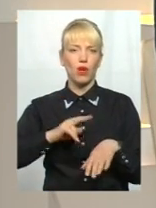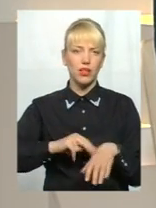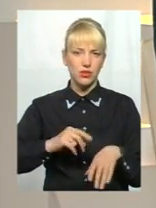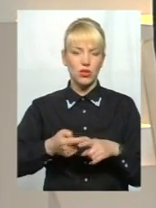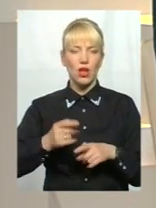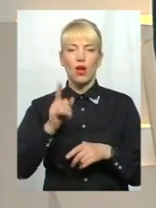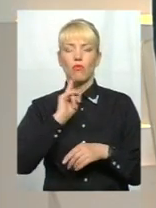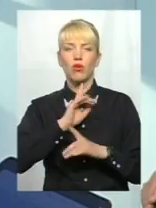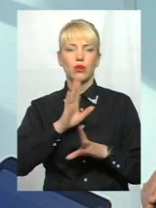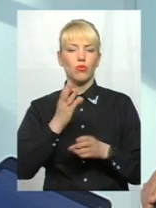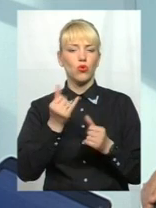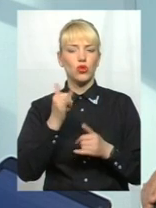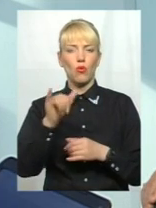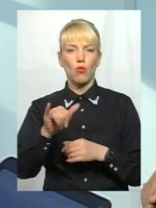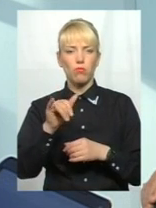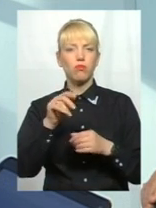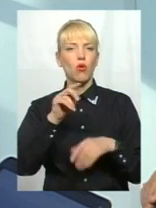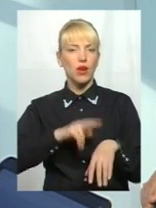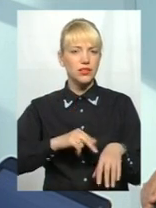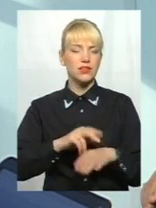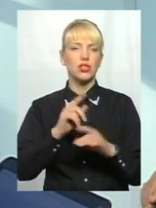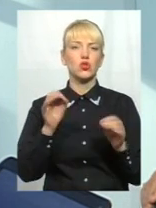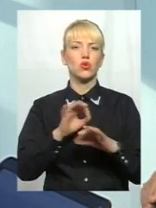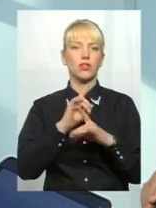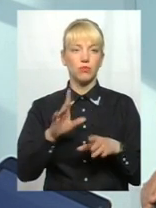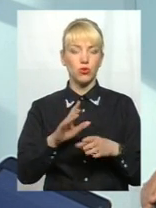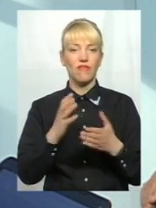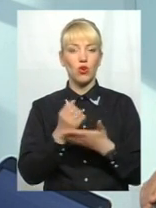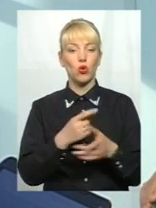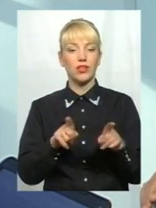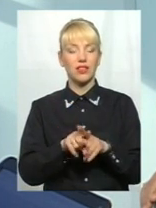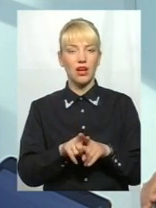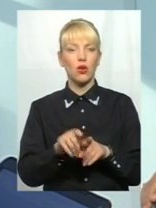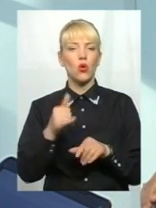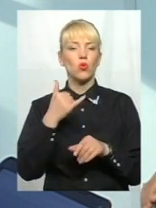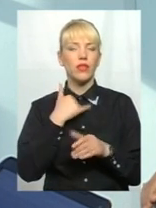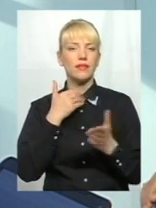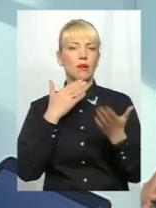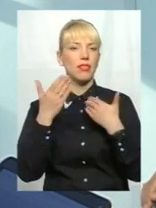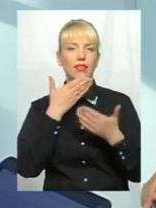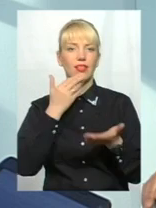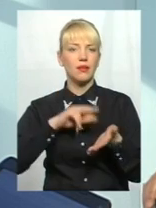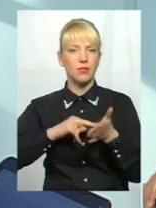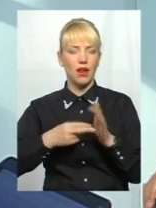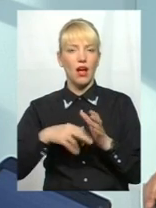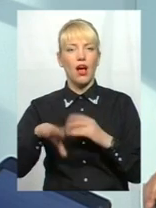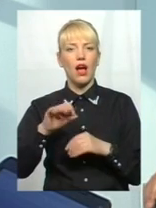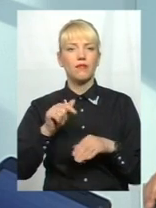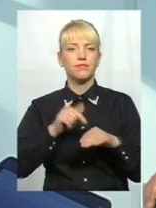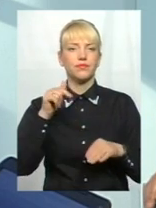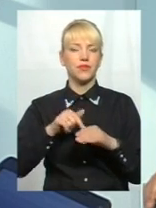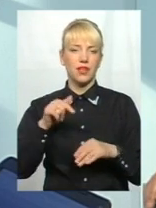поки не буде грошей поліції, нічого не буде. Тобто виходить так, що ситуативний підхід, і підхід, на мою думку, все-таки